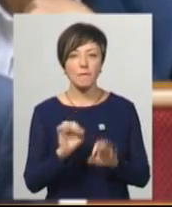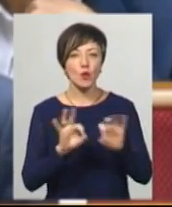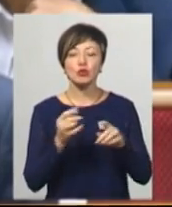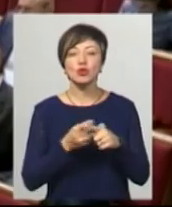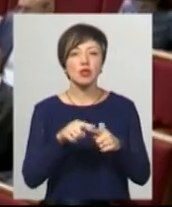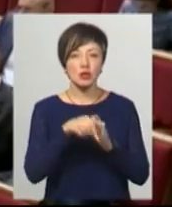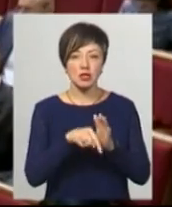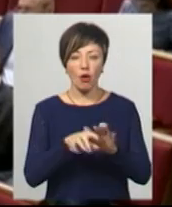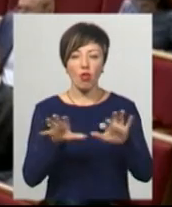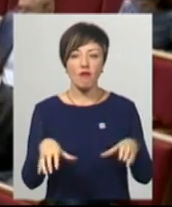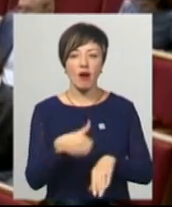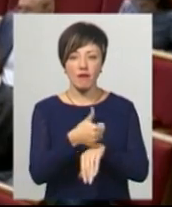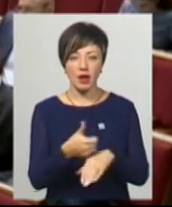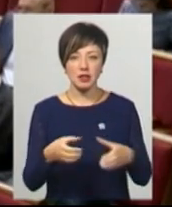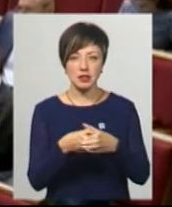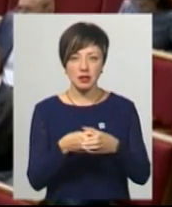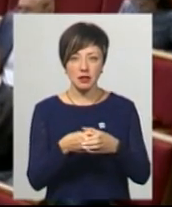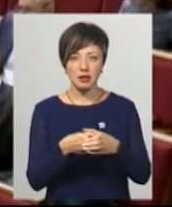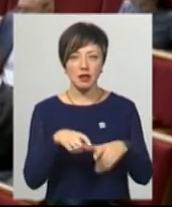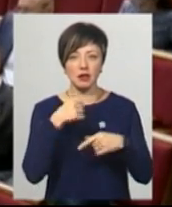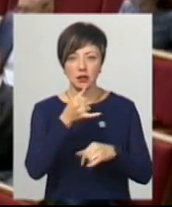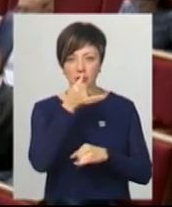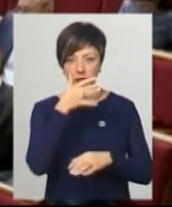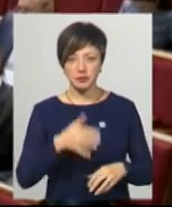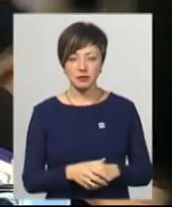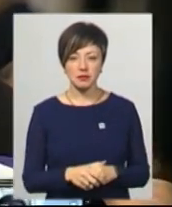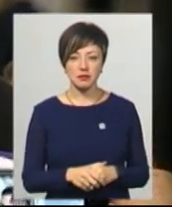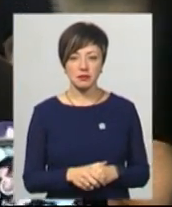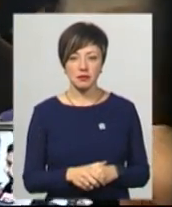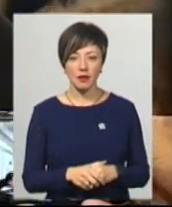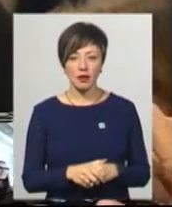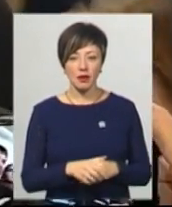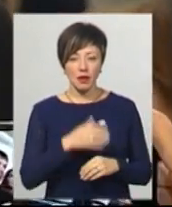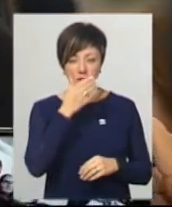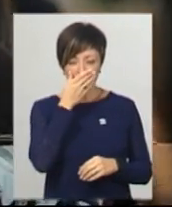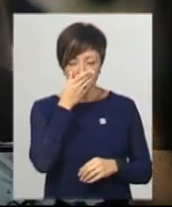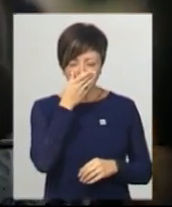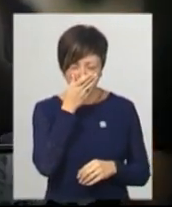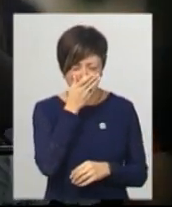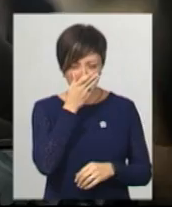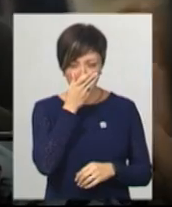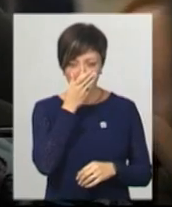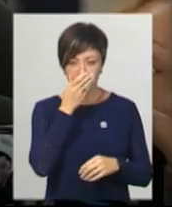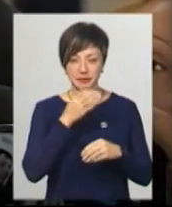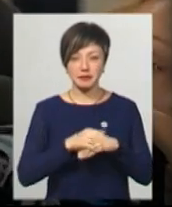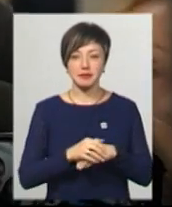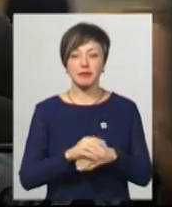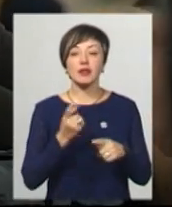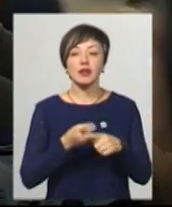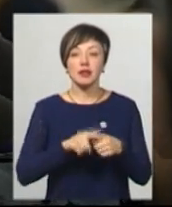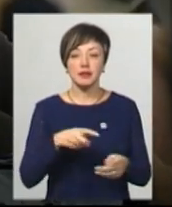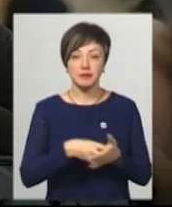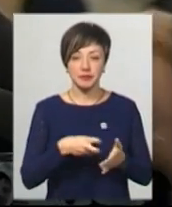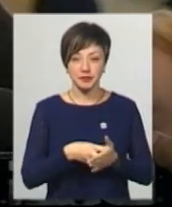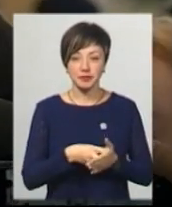що вона означає, голова фракції Давида Рахамія, каже, не зможе. Що це за лист, що він каже? Ви читали? Я не знаю. Я ж